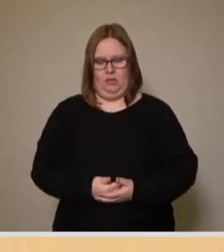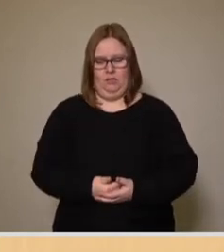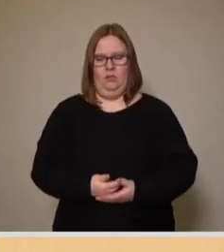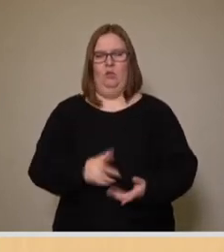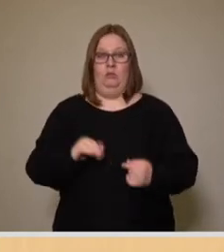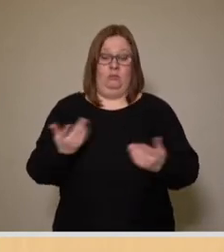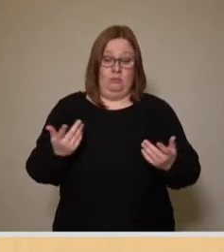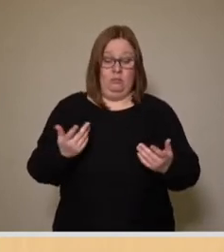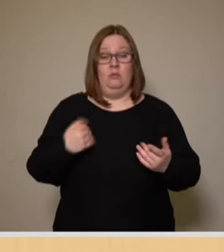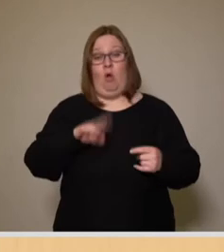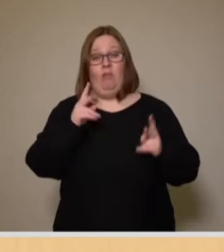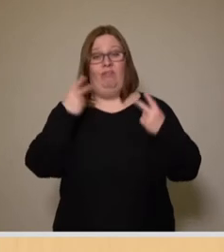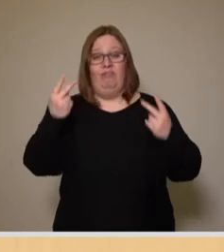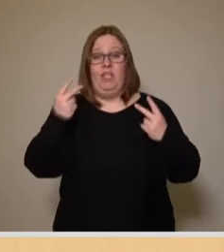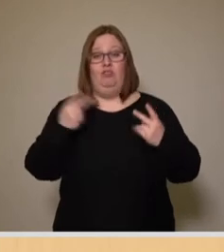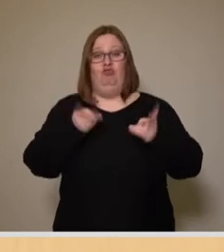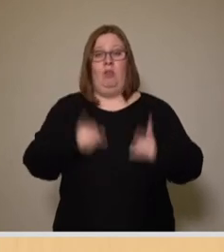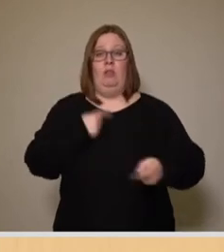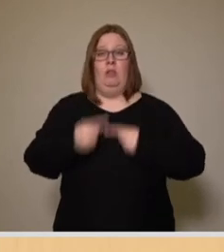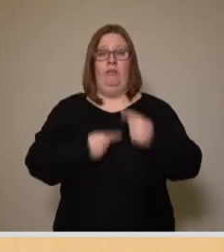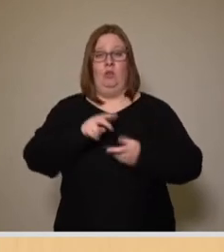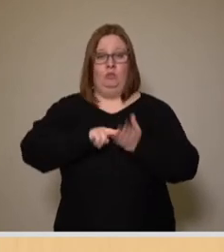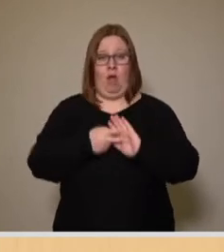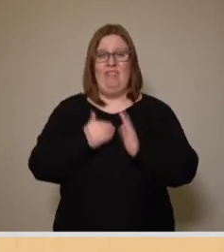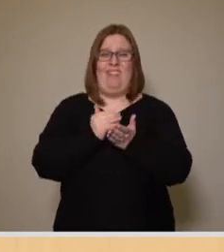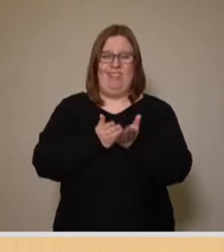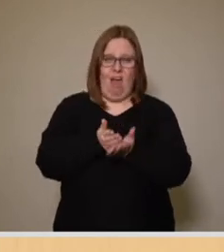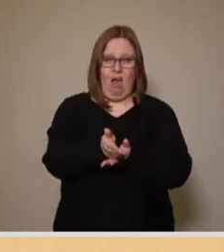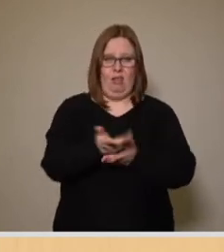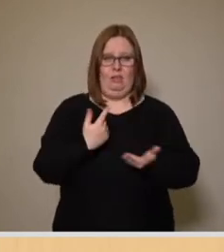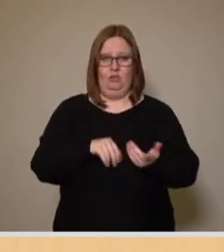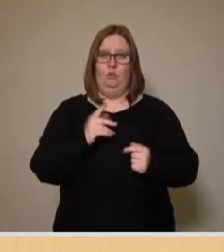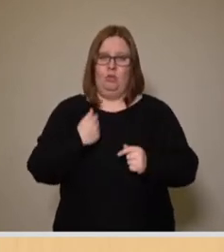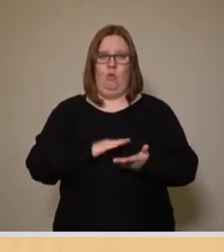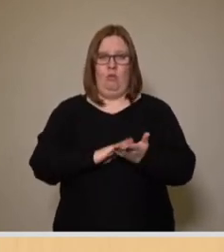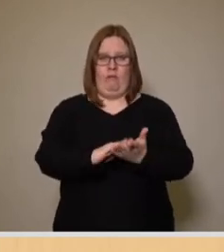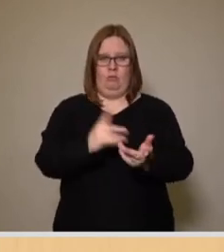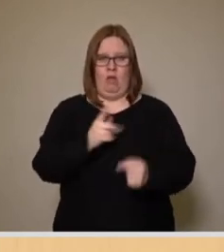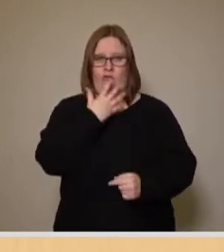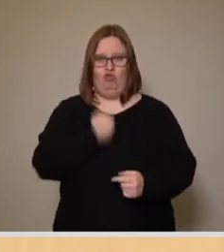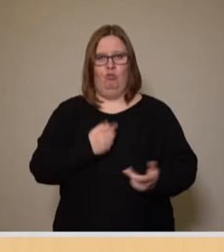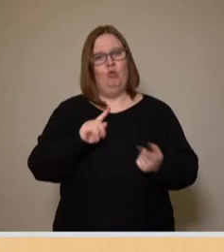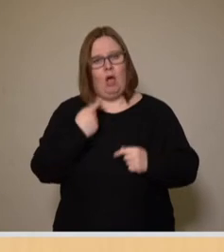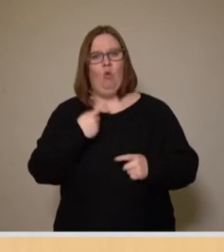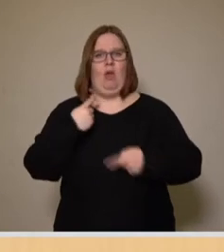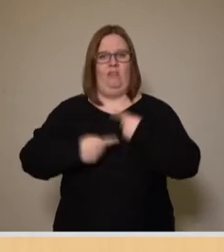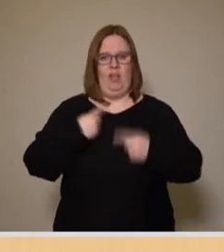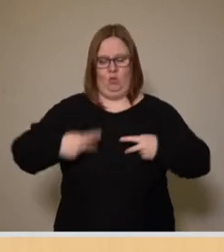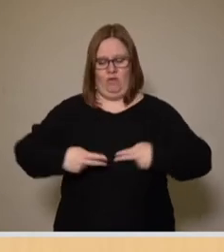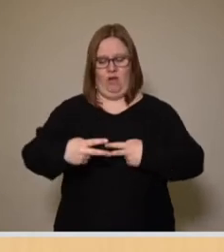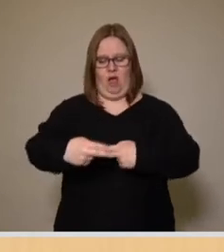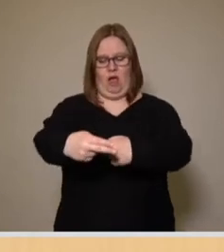Sinne einer nachhaltigen Stadtentwicklungsplanung hier tätig werden zu können, müssen die unterschiedlichen Entwicklungsphasen